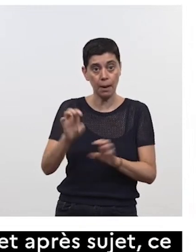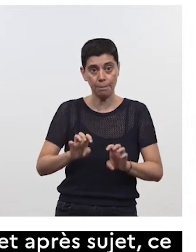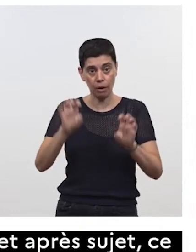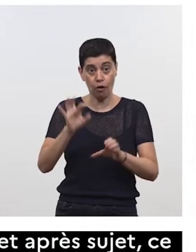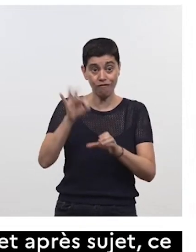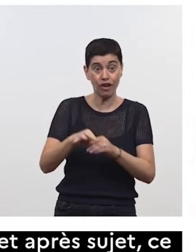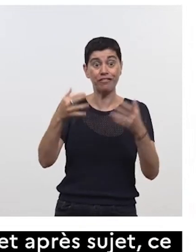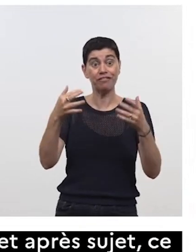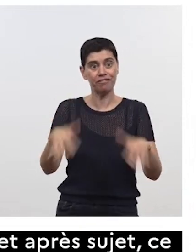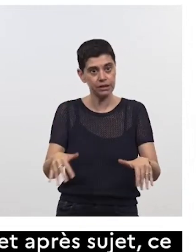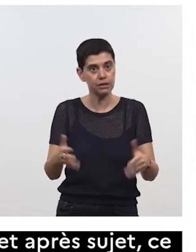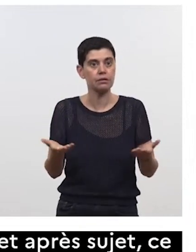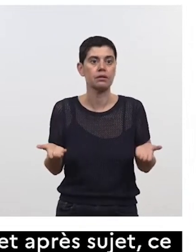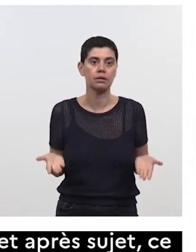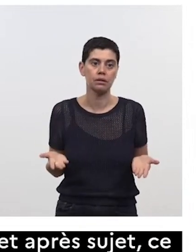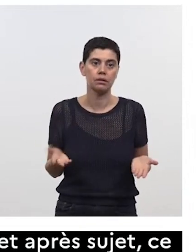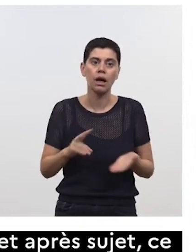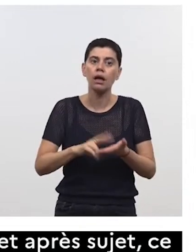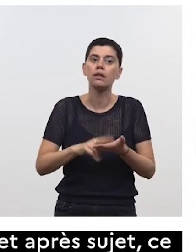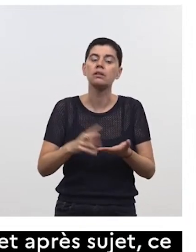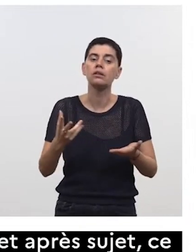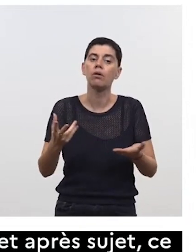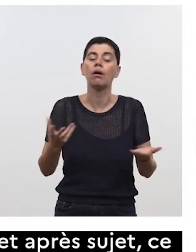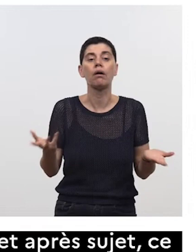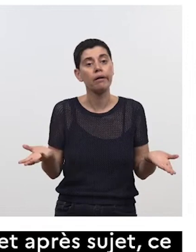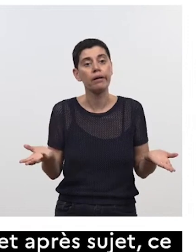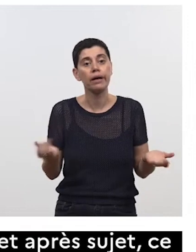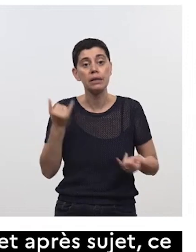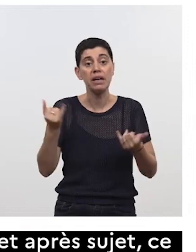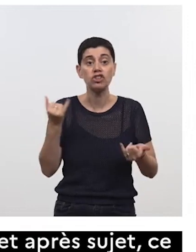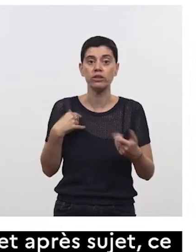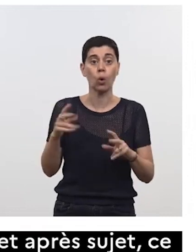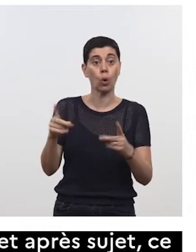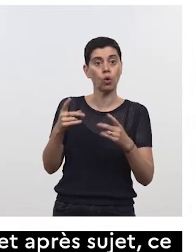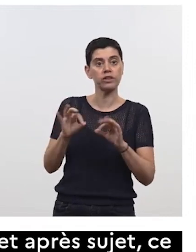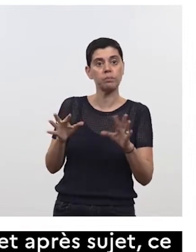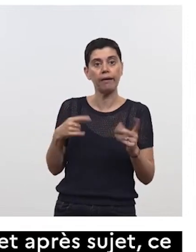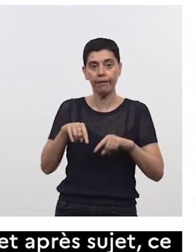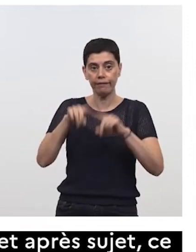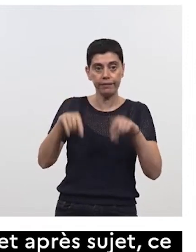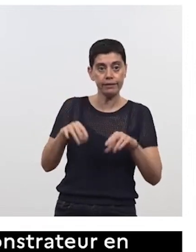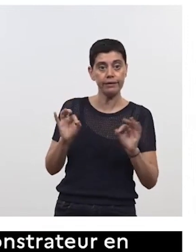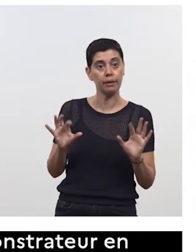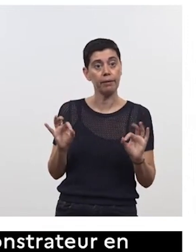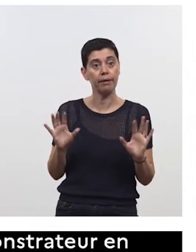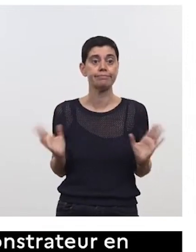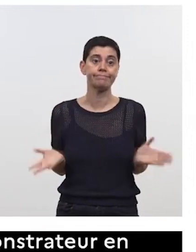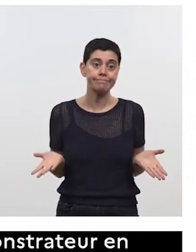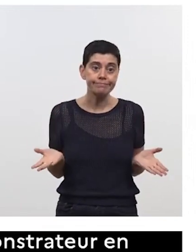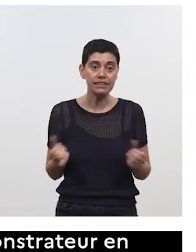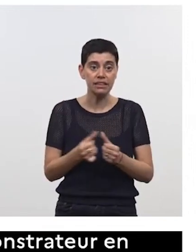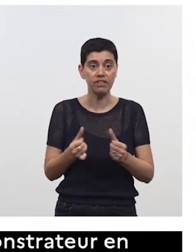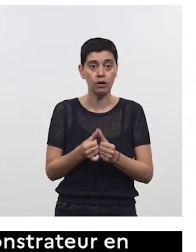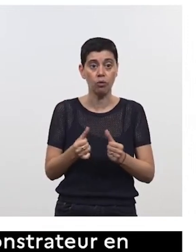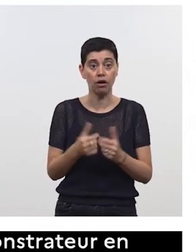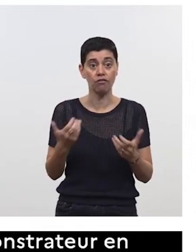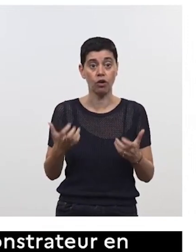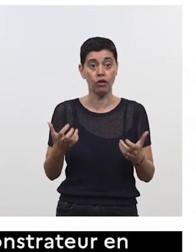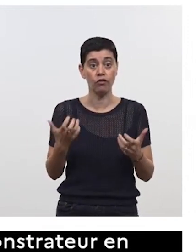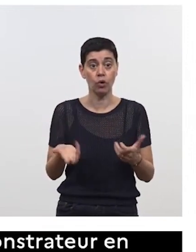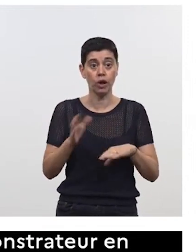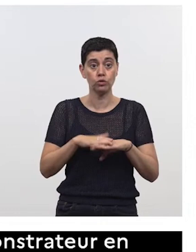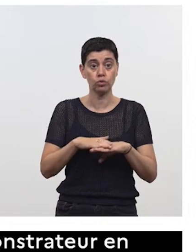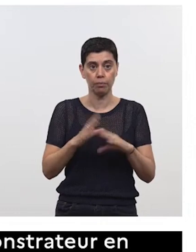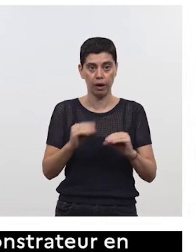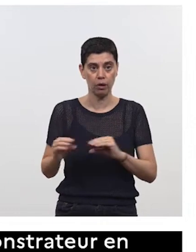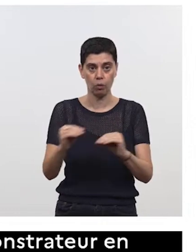parce que la réalité c'est que tout ça c'est bien sympathique mais si vous n'avez pas de crédit pour les financer très vite c'est un vœu pieux et on ne rentre pas dans